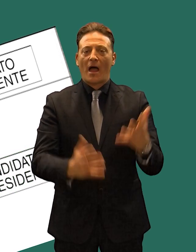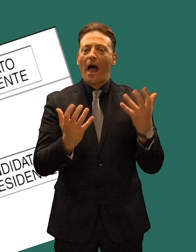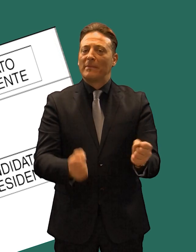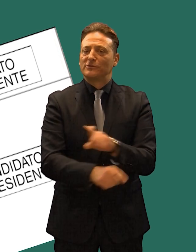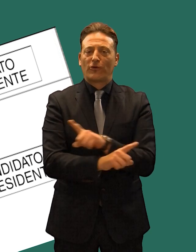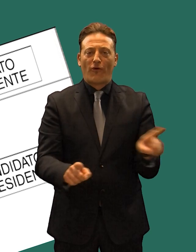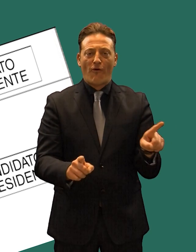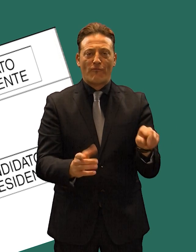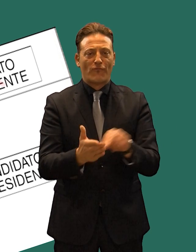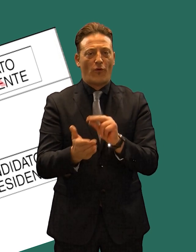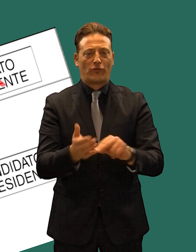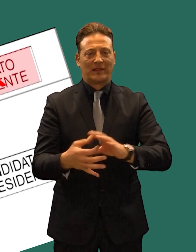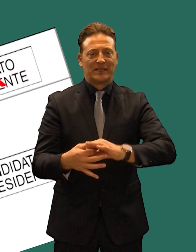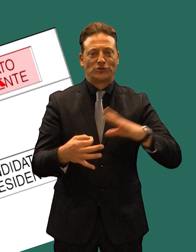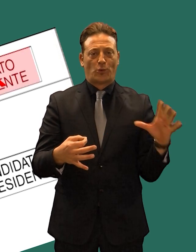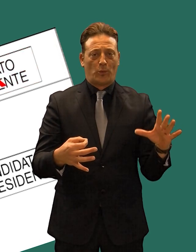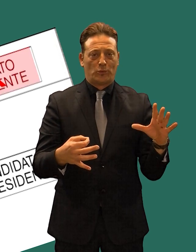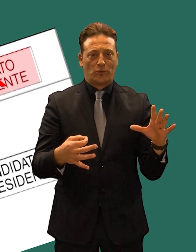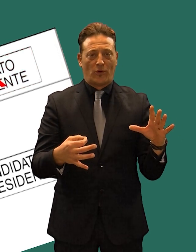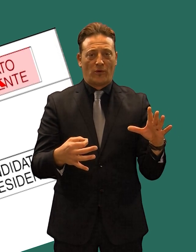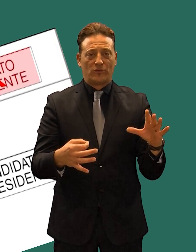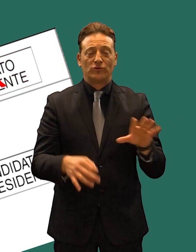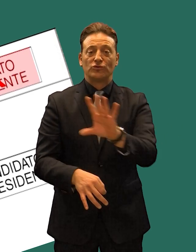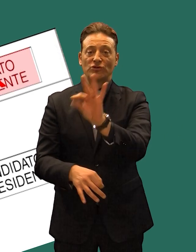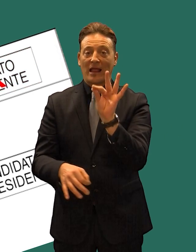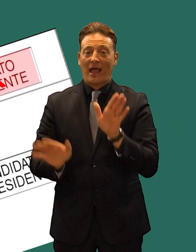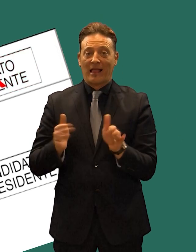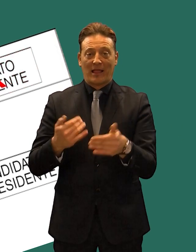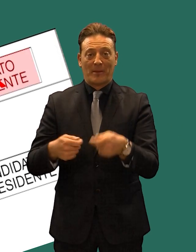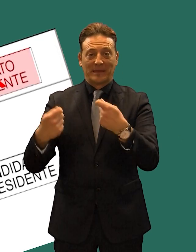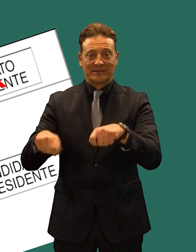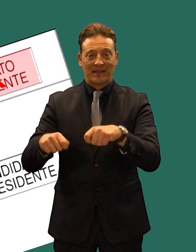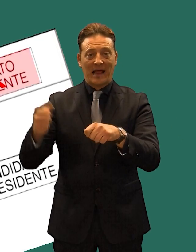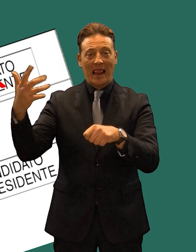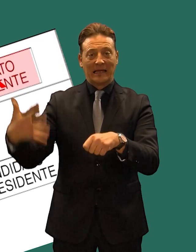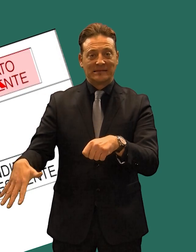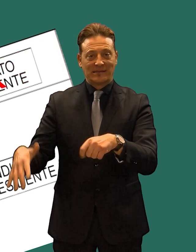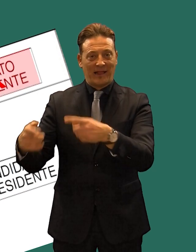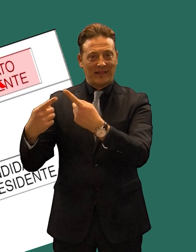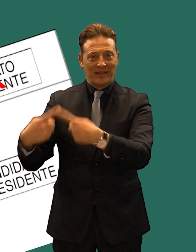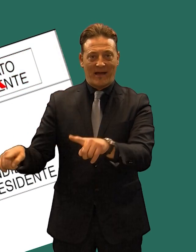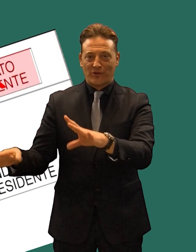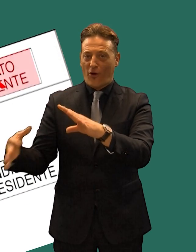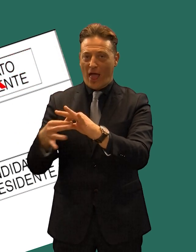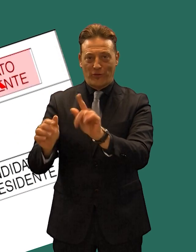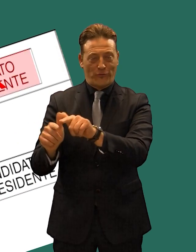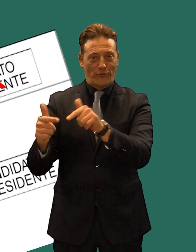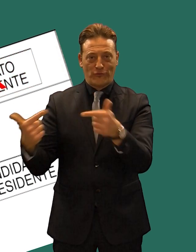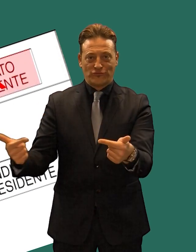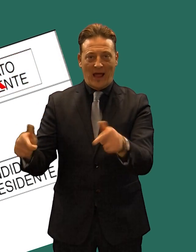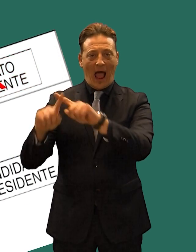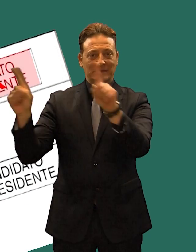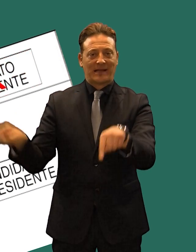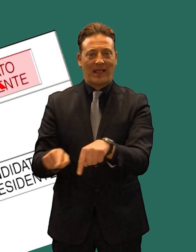Non è ammesso il voto disgiunto. Scegliendo un candidato presidente e una lista diversa da quelle a lui